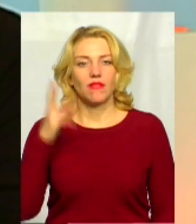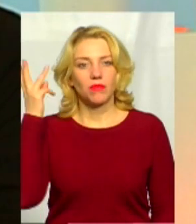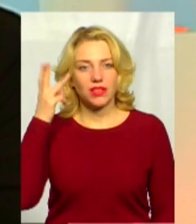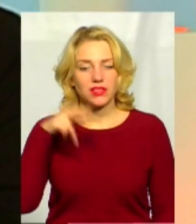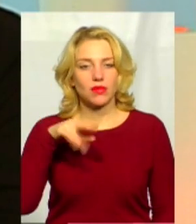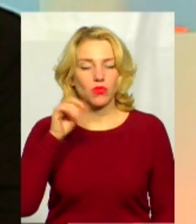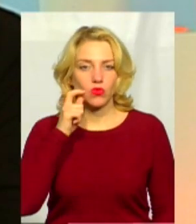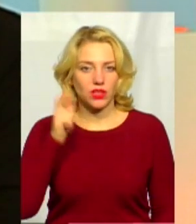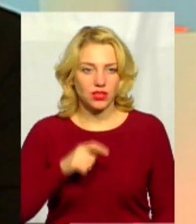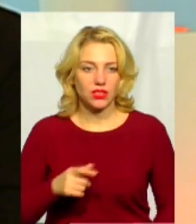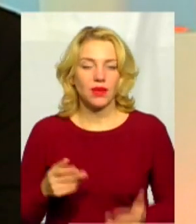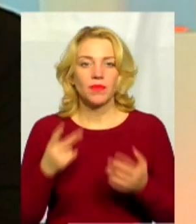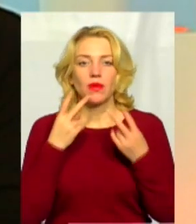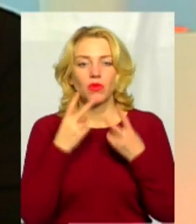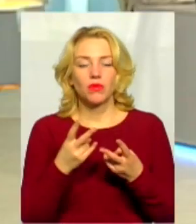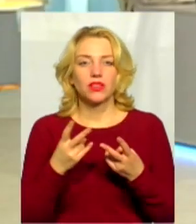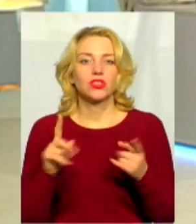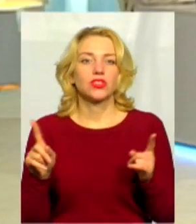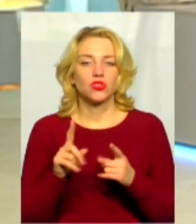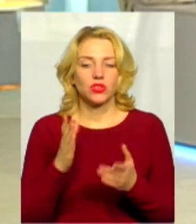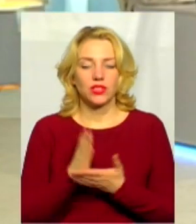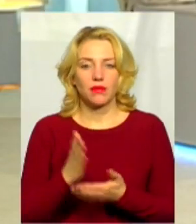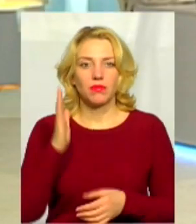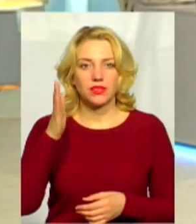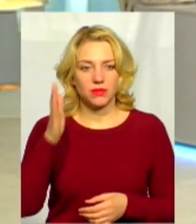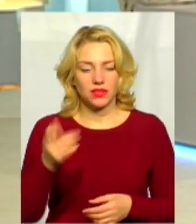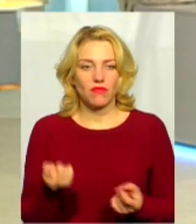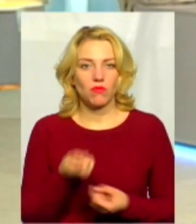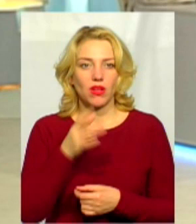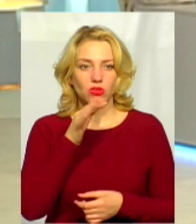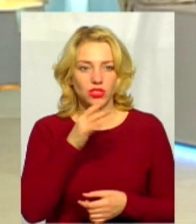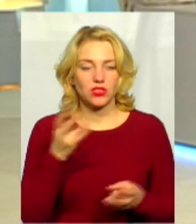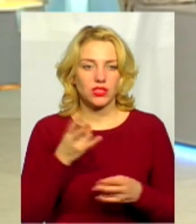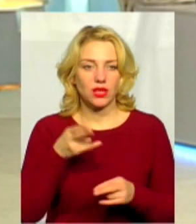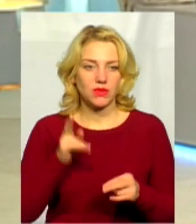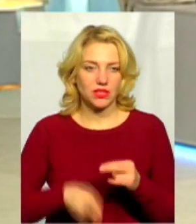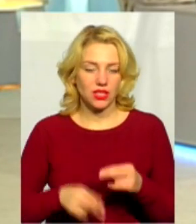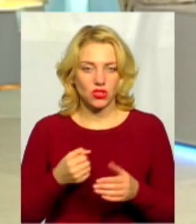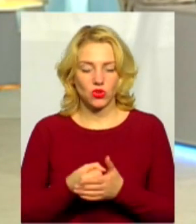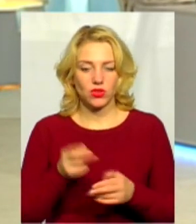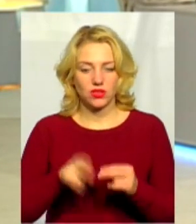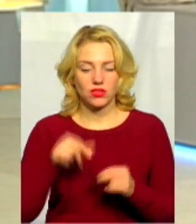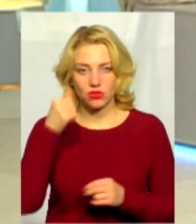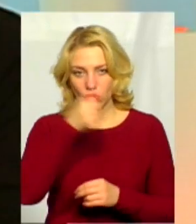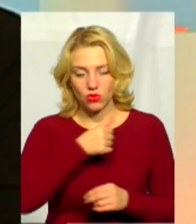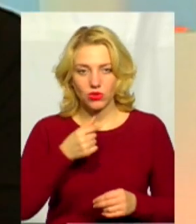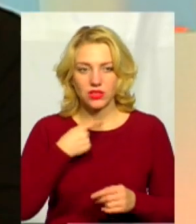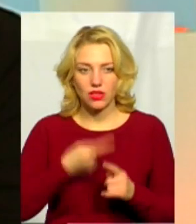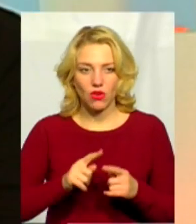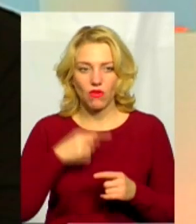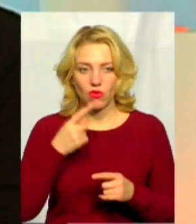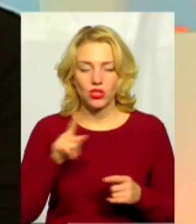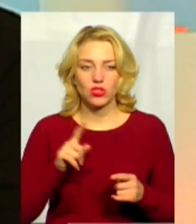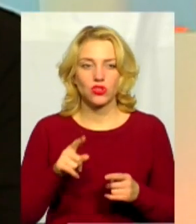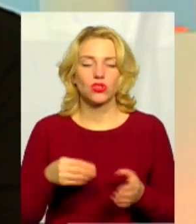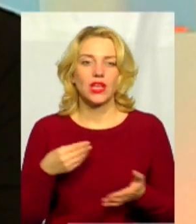І поясню, чому. Тому що, коли ми побачили, що є перспектива, і дуже є мало часу, тому що треба закінчити проект до кінця цього року. Це, ну, говорить про те, що дія з